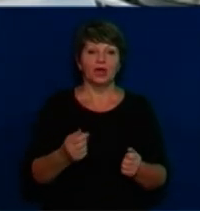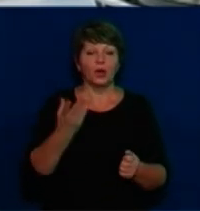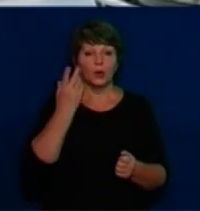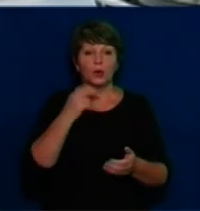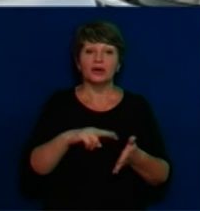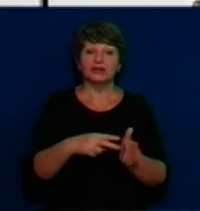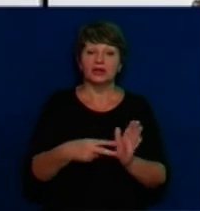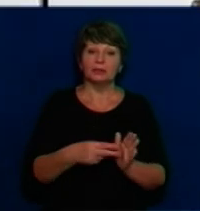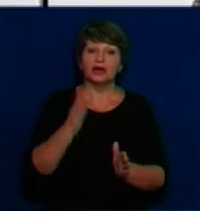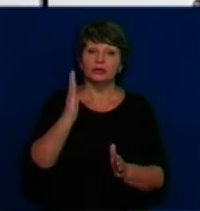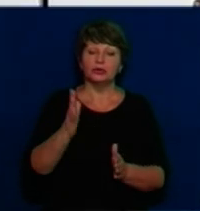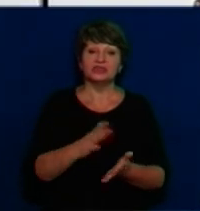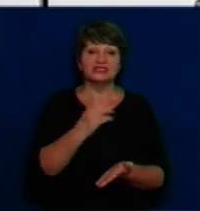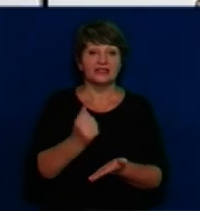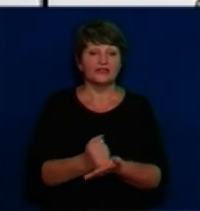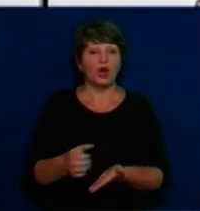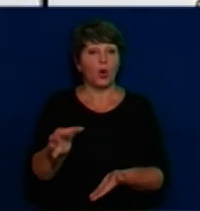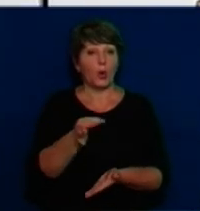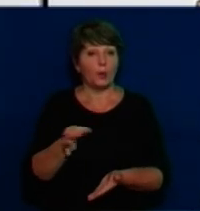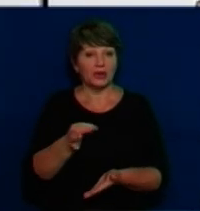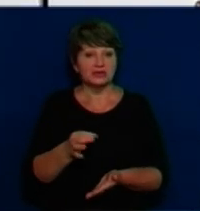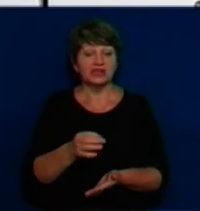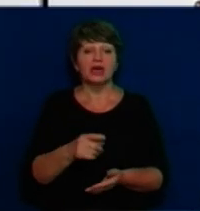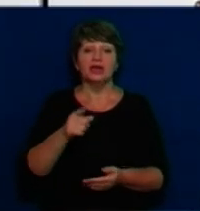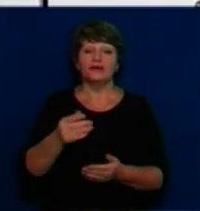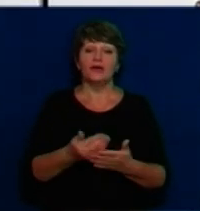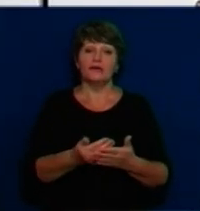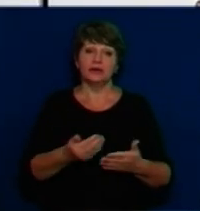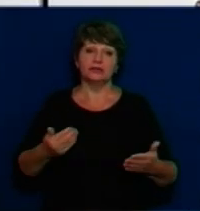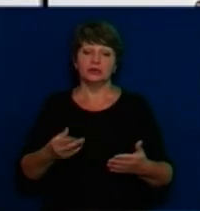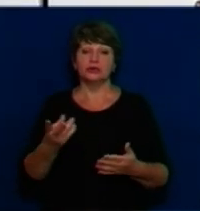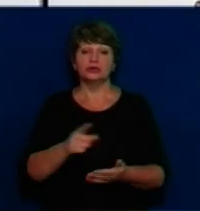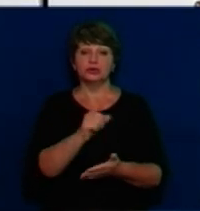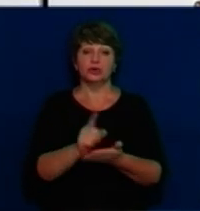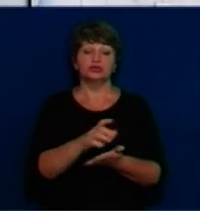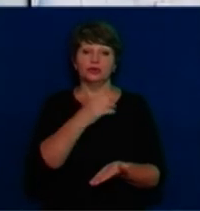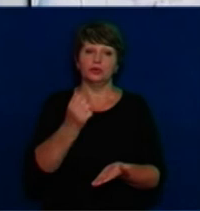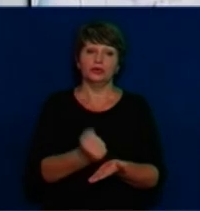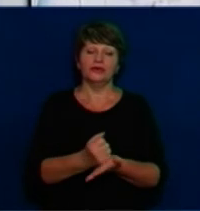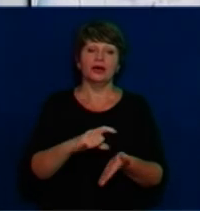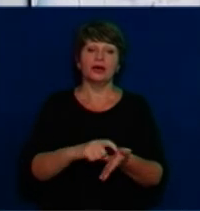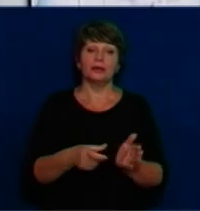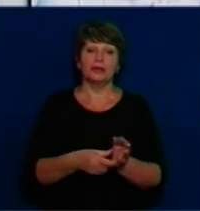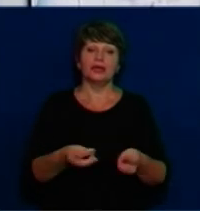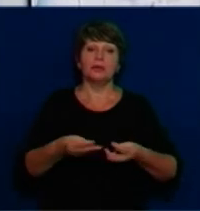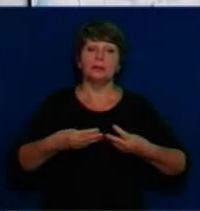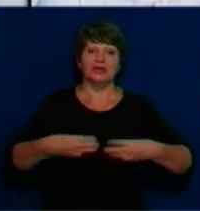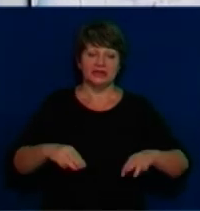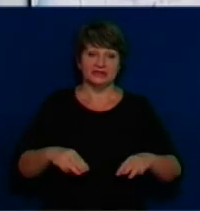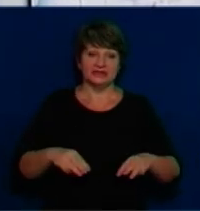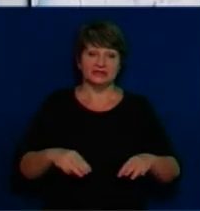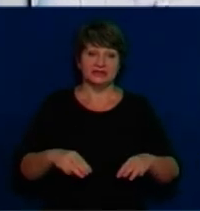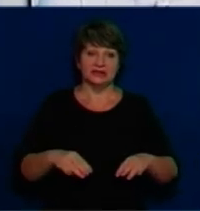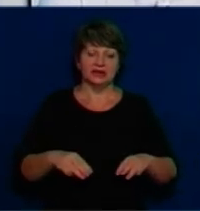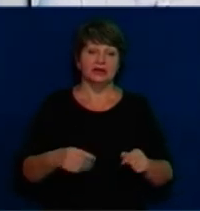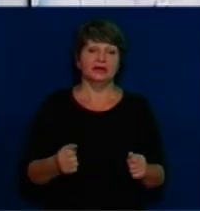затверджений в області, його ще має затвердити Кабмін. І Кабмін визнає громади спроможними на основі перспективного плану в даному